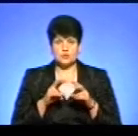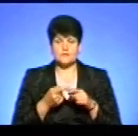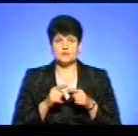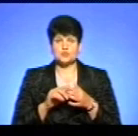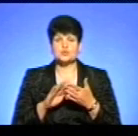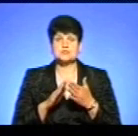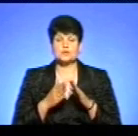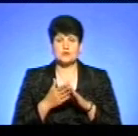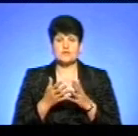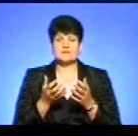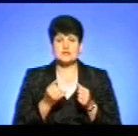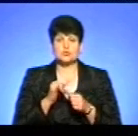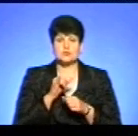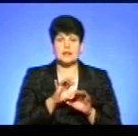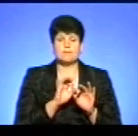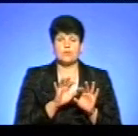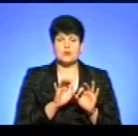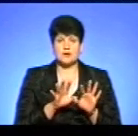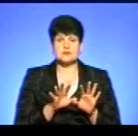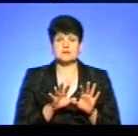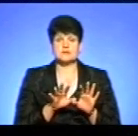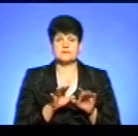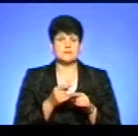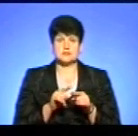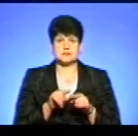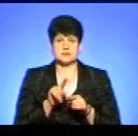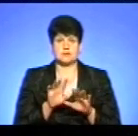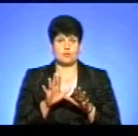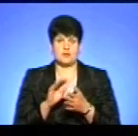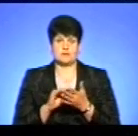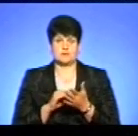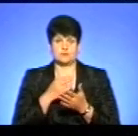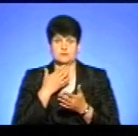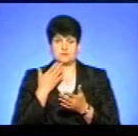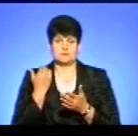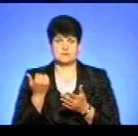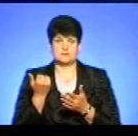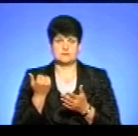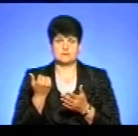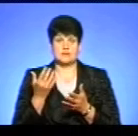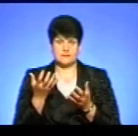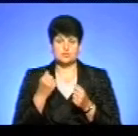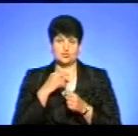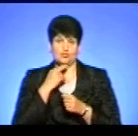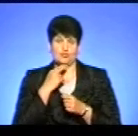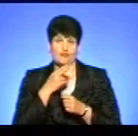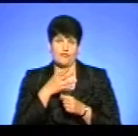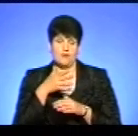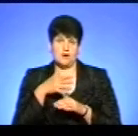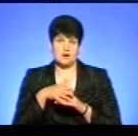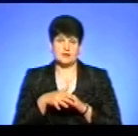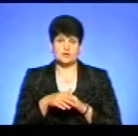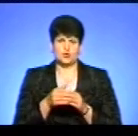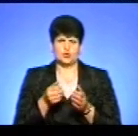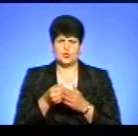цю ситуацію, взято в неї пояснення, цих моментів там не прописано. Ми візьмемо це до уваги, відповідно, до